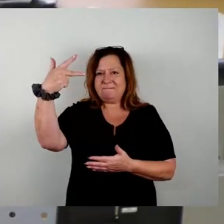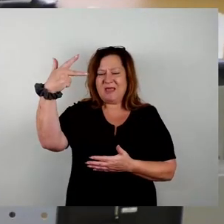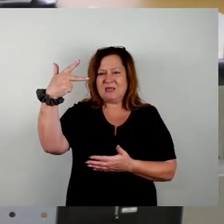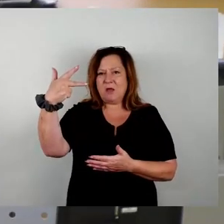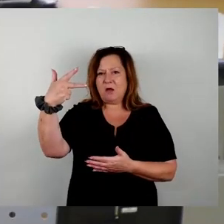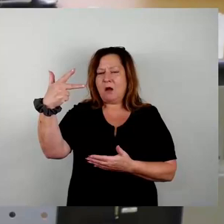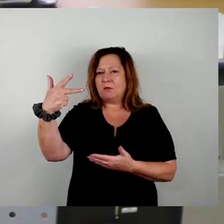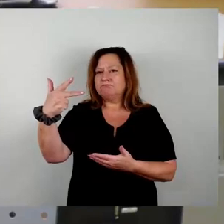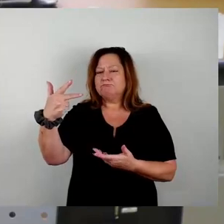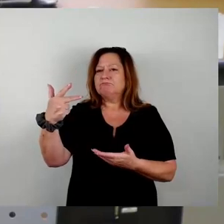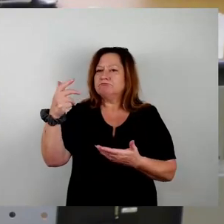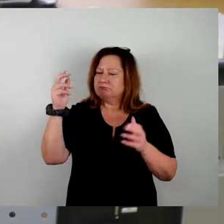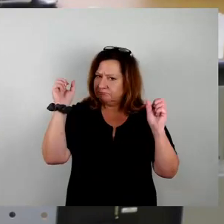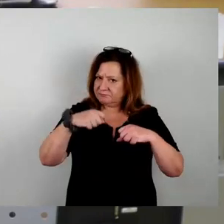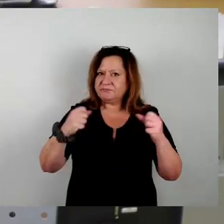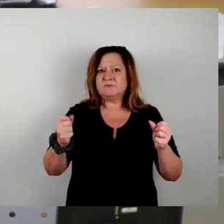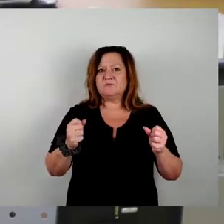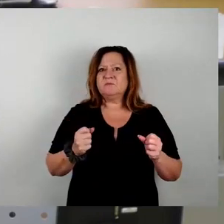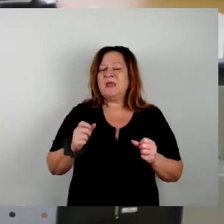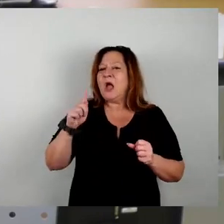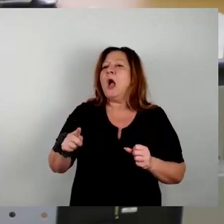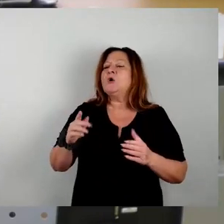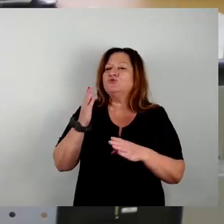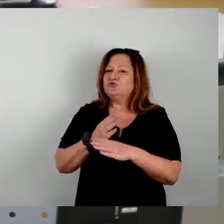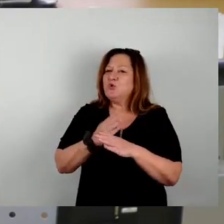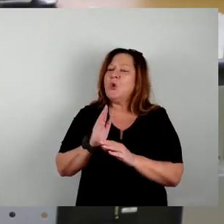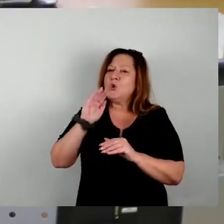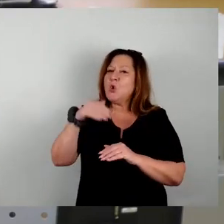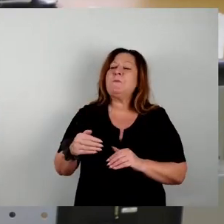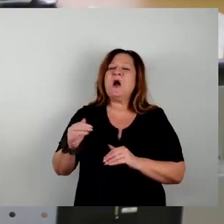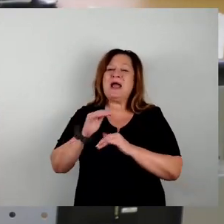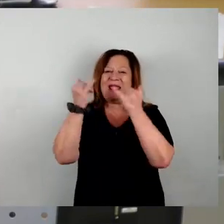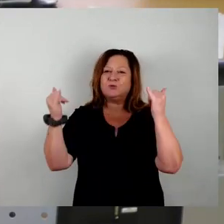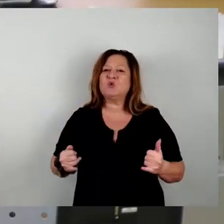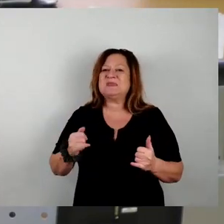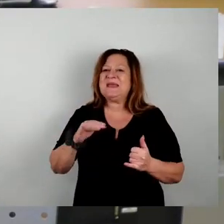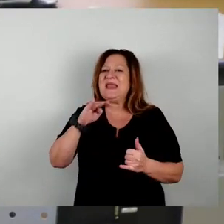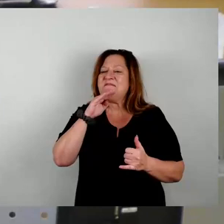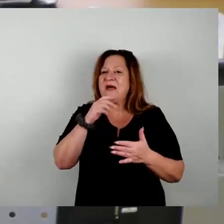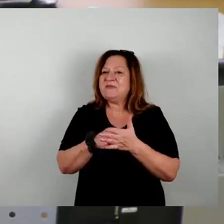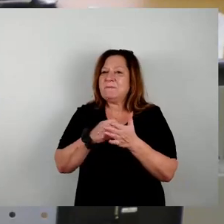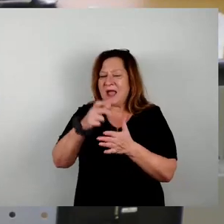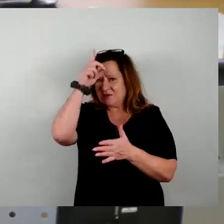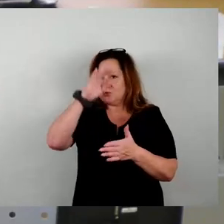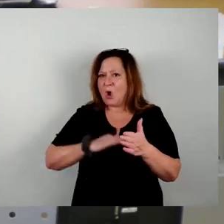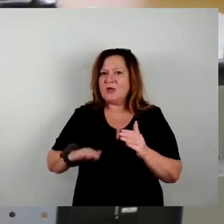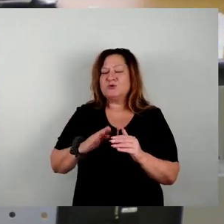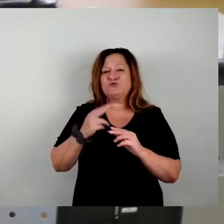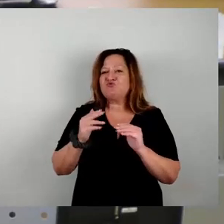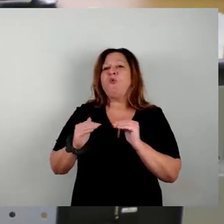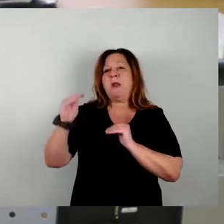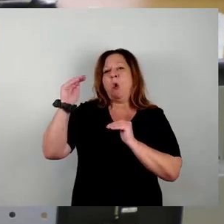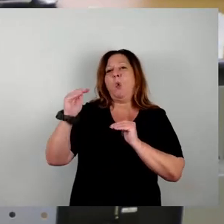Vergleich dazu wissen, das liegt schon deutlich über dem Industriewasserpreis, den man sonst in Deutschland hat und über